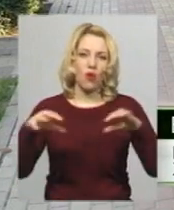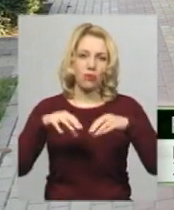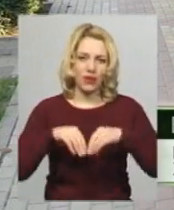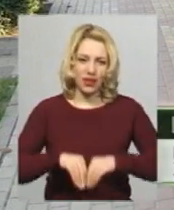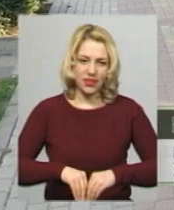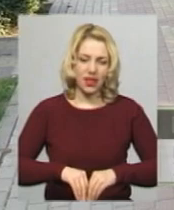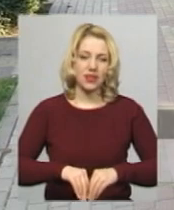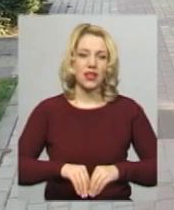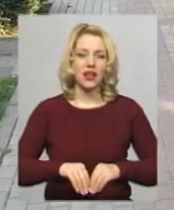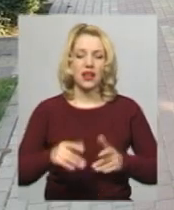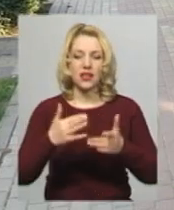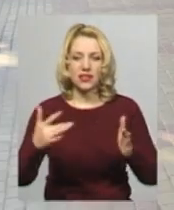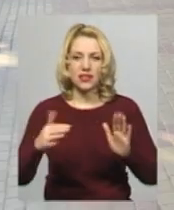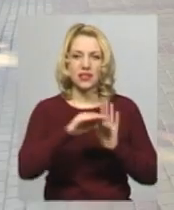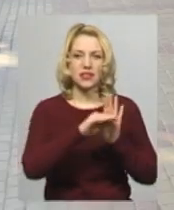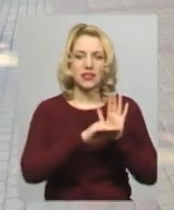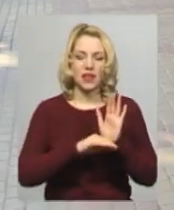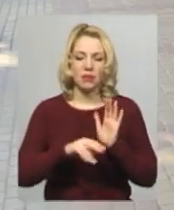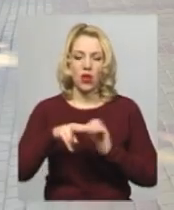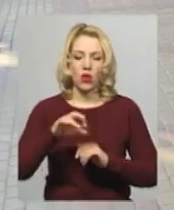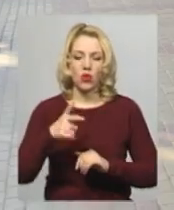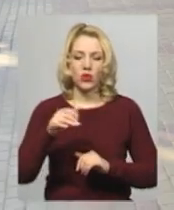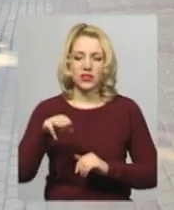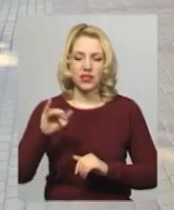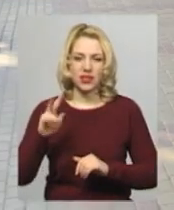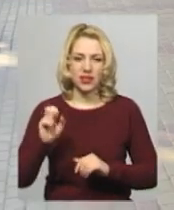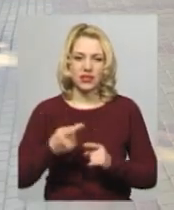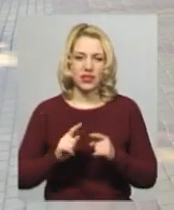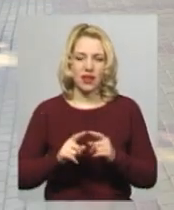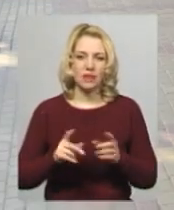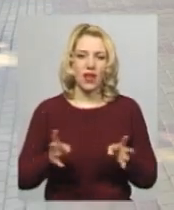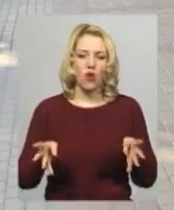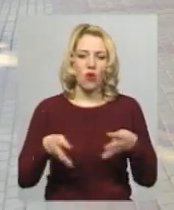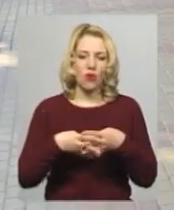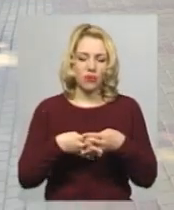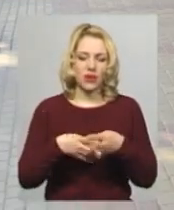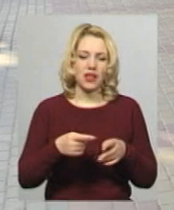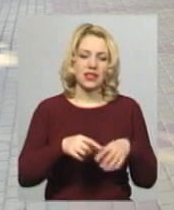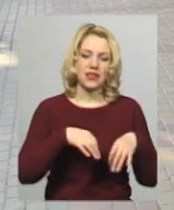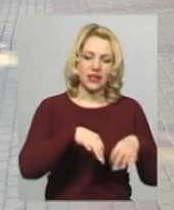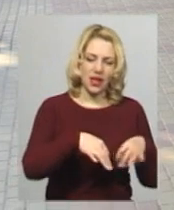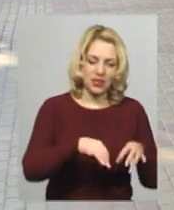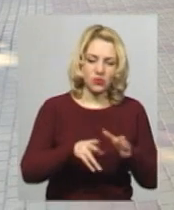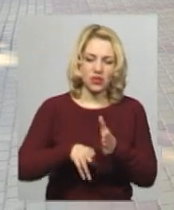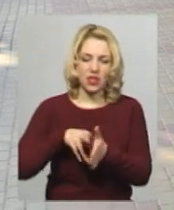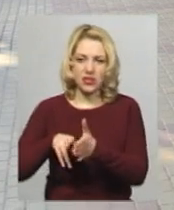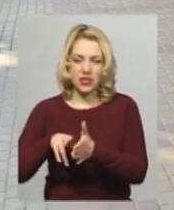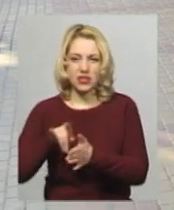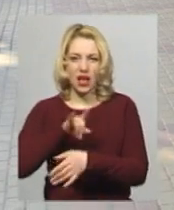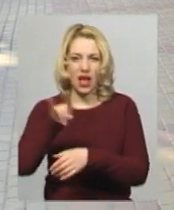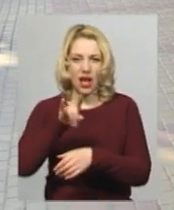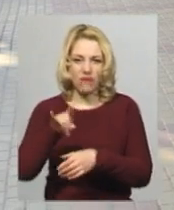різних систем логістики. Це є комбінація логістики, транспорту, залізниці, авіасполучень,